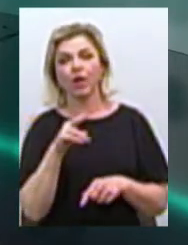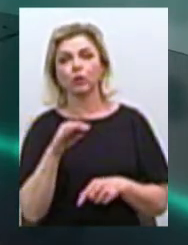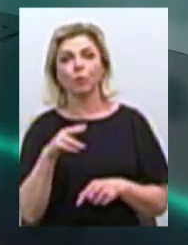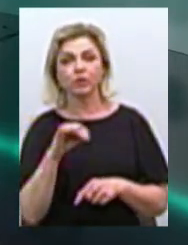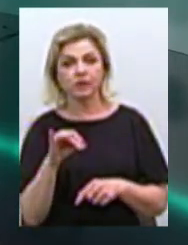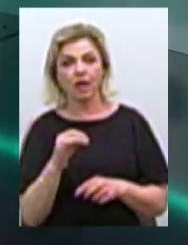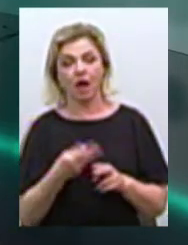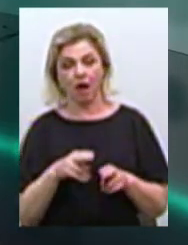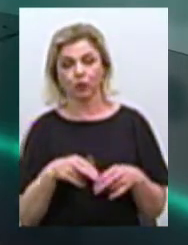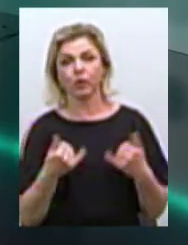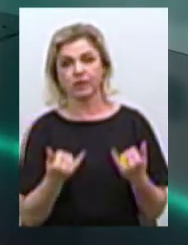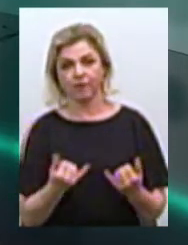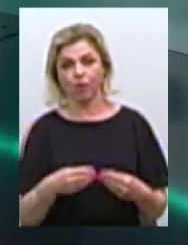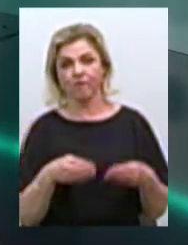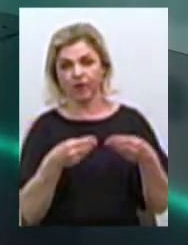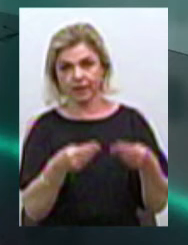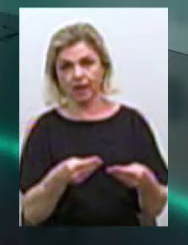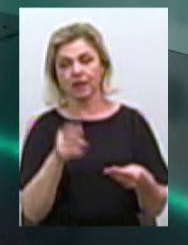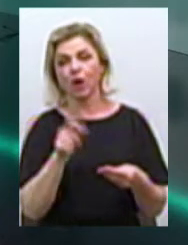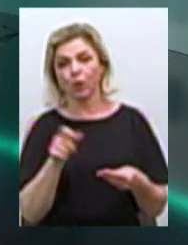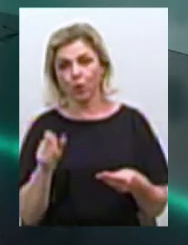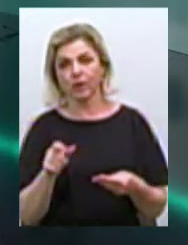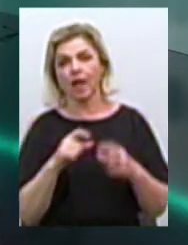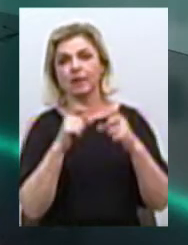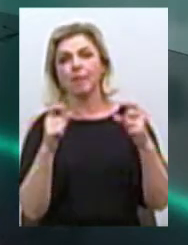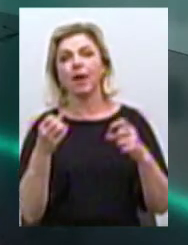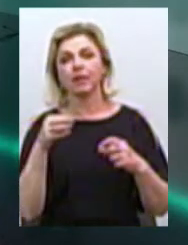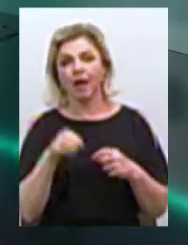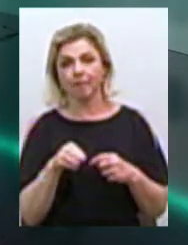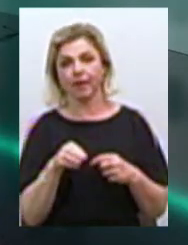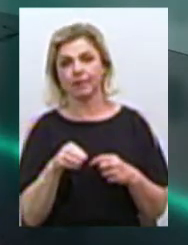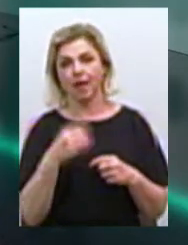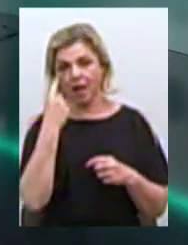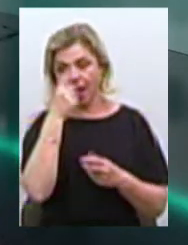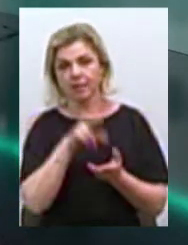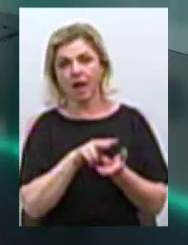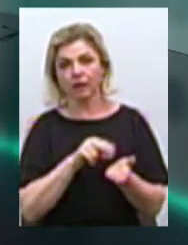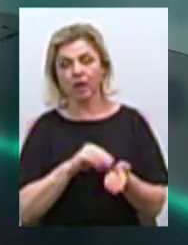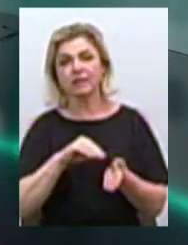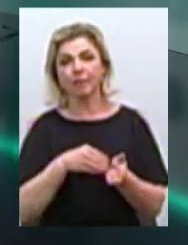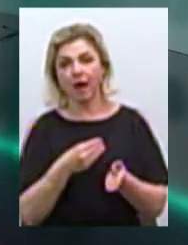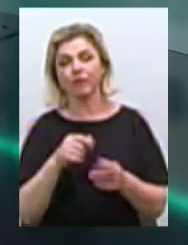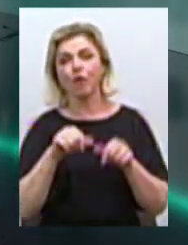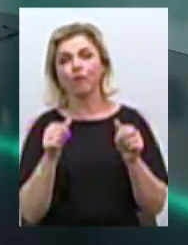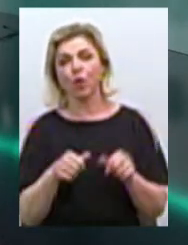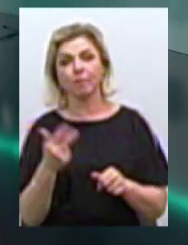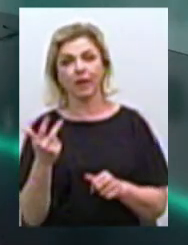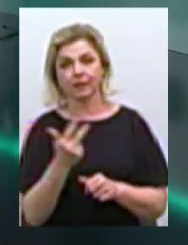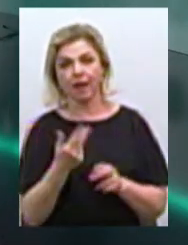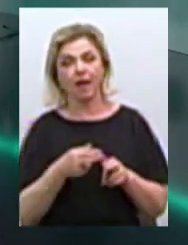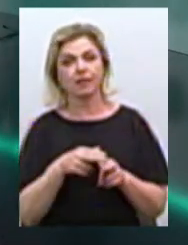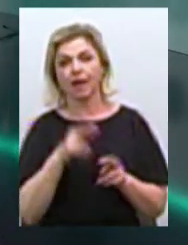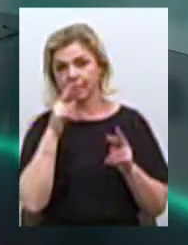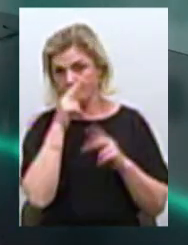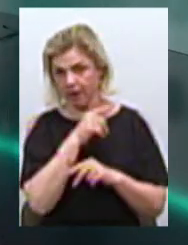віддаєт заявітелям Департамент аналогам справки форму 3, було б не корректно